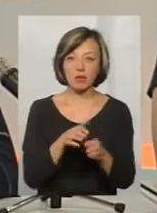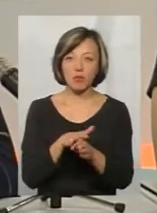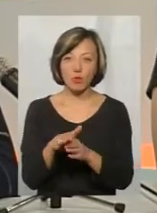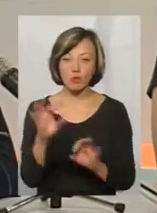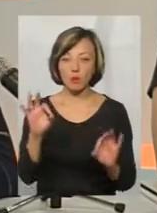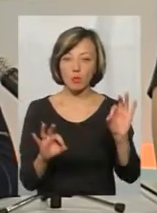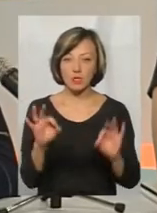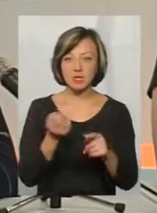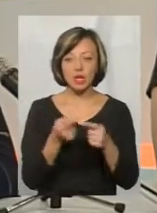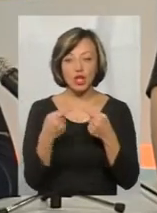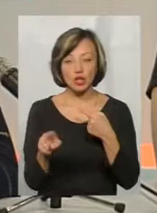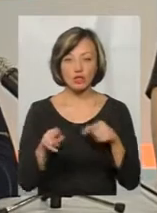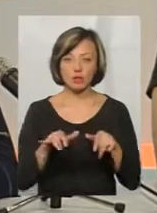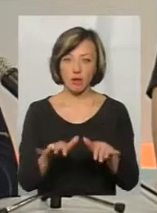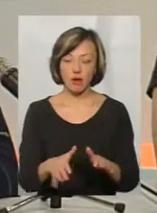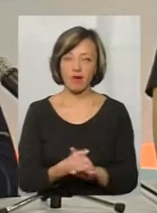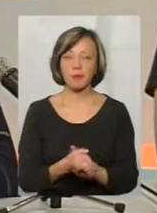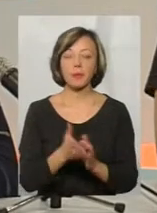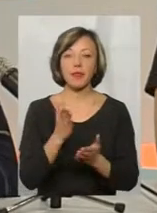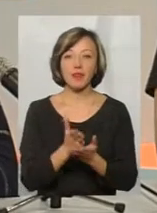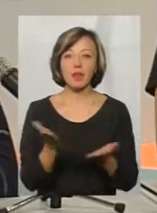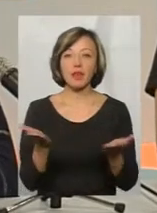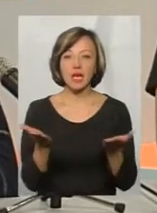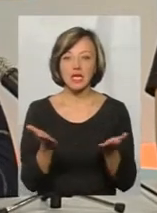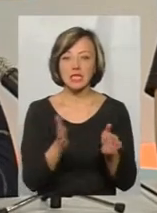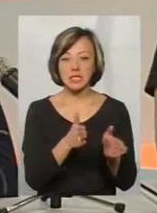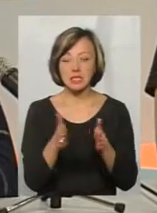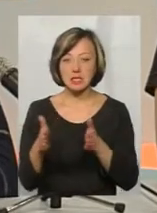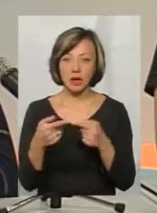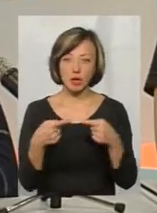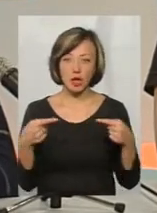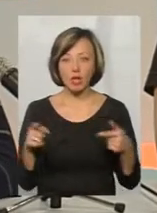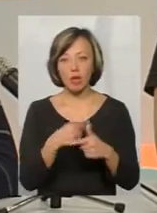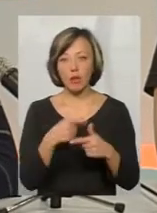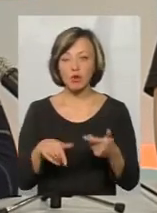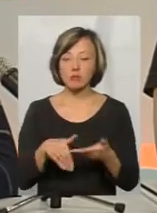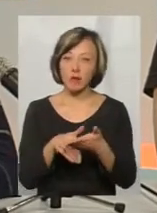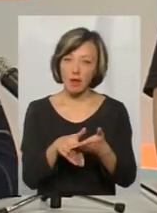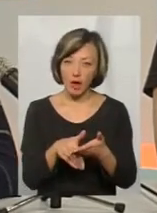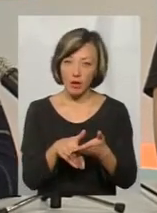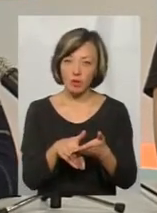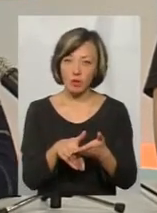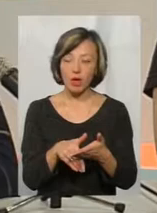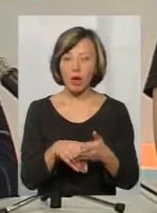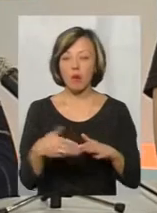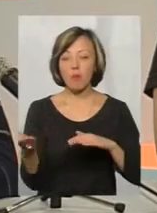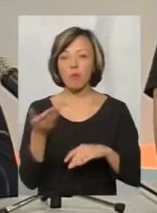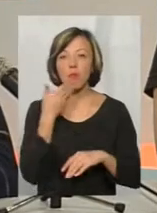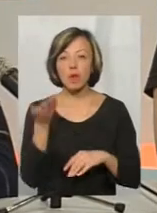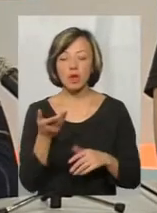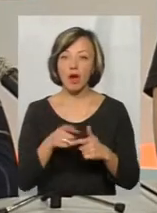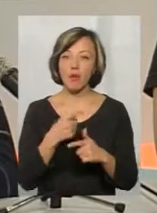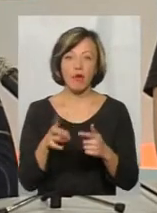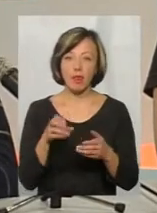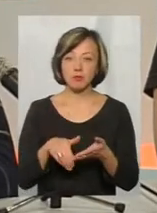пропорційна, це інша справа. Тобто, є якісь системні речі, які або сприяють популізму, або не сприяють